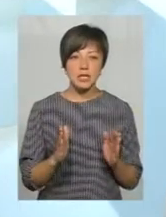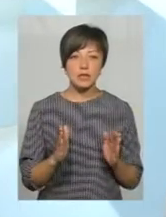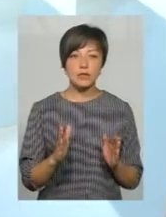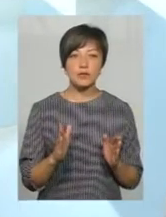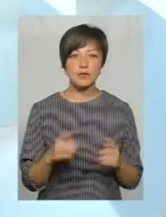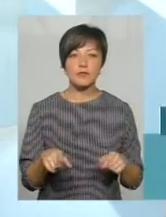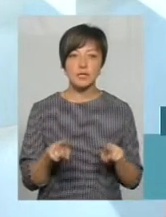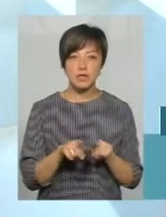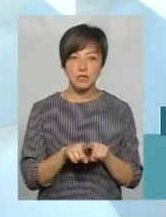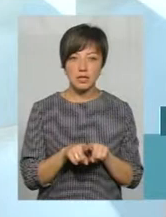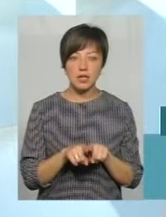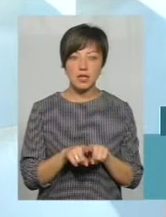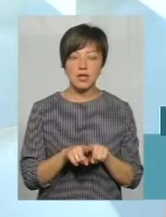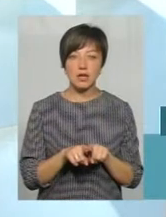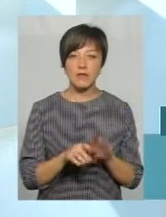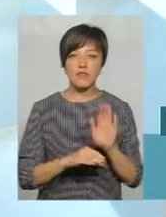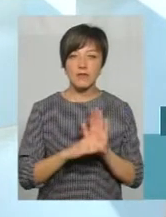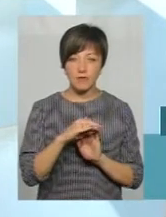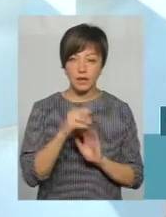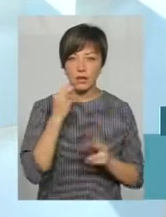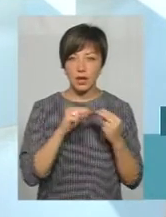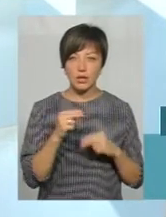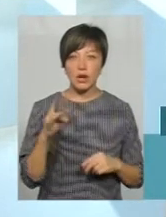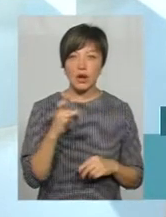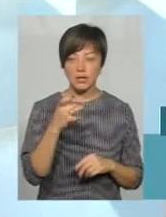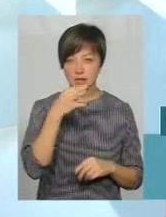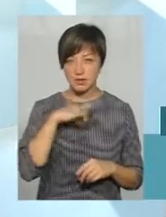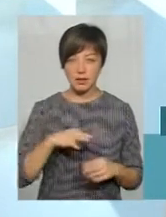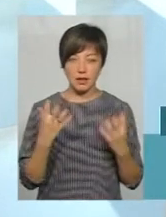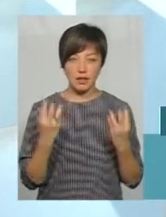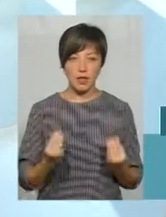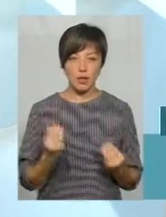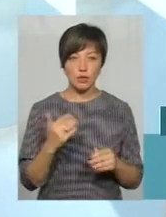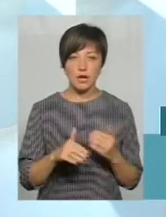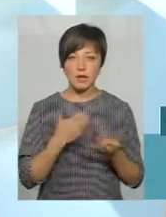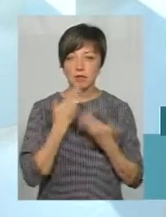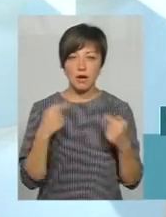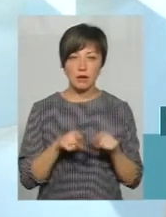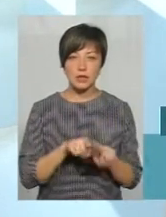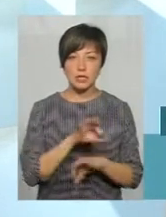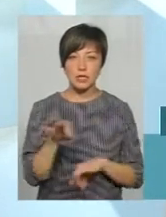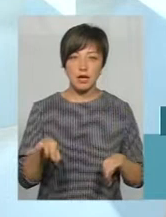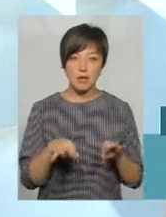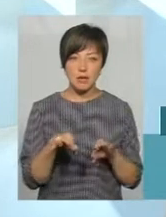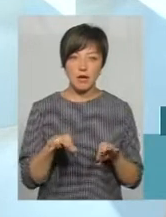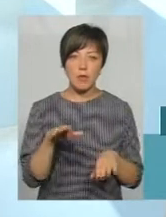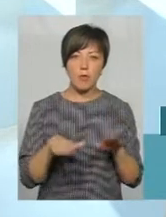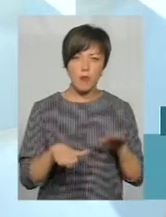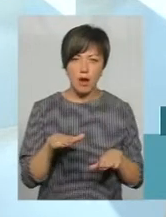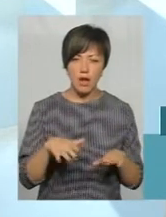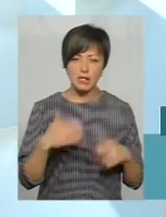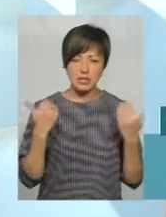що все ж таки він, препарат, вищий і він п'ється один раз на день. Тобто, вже немає такої схеми, коли по масі тілими ріки